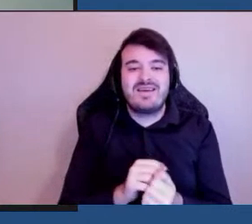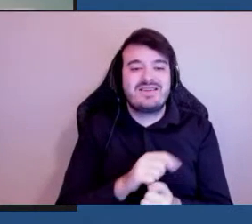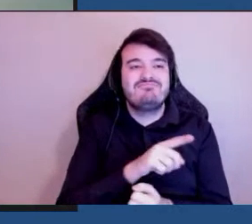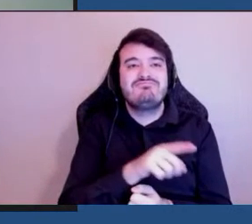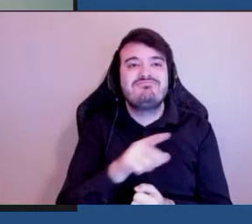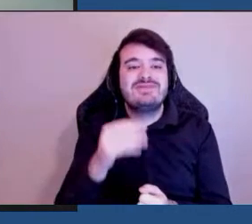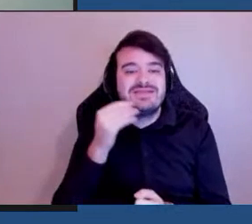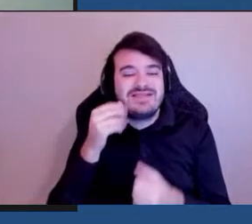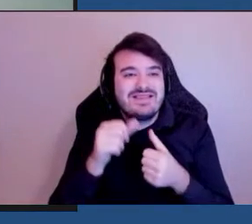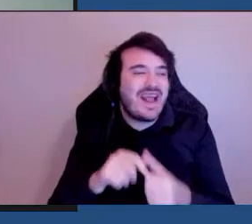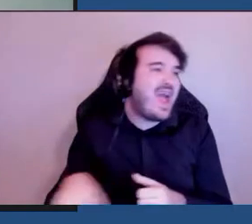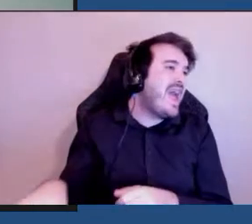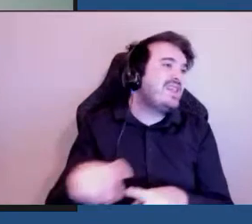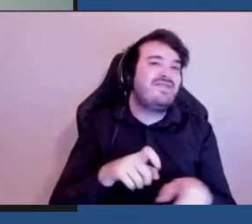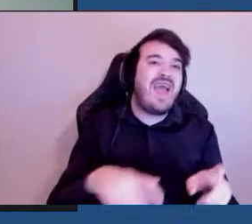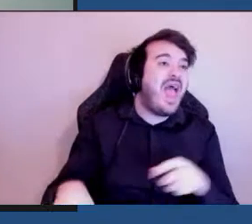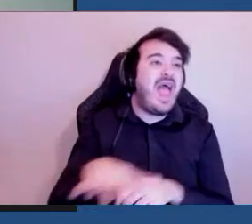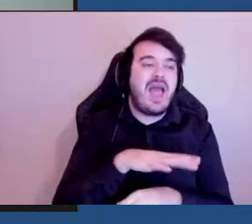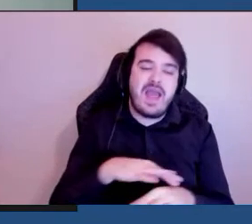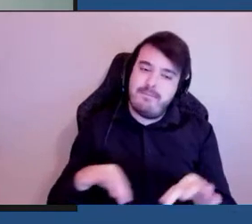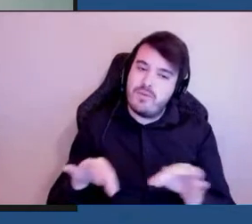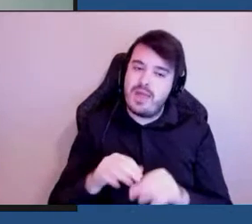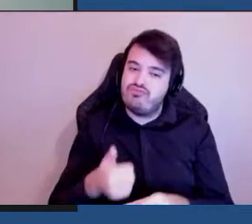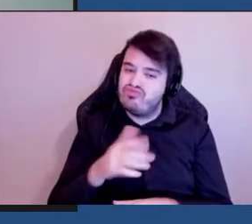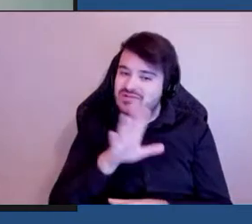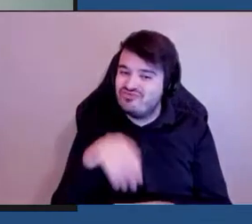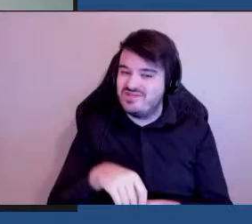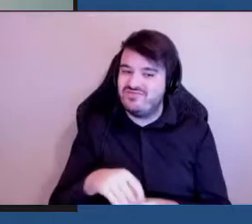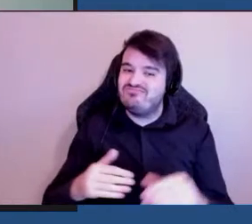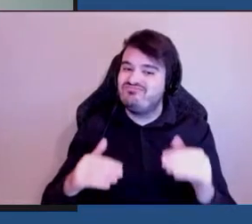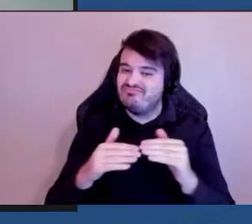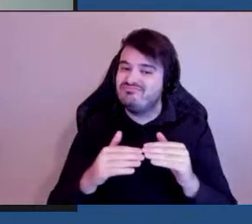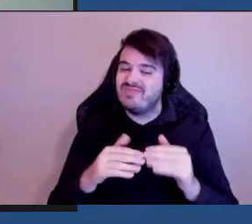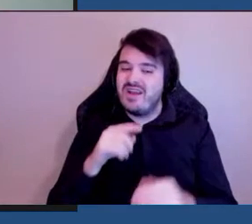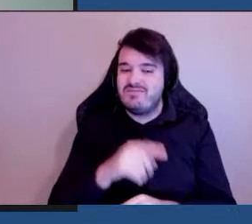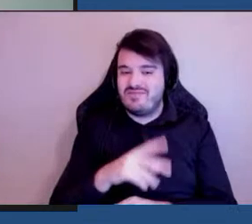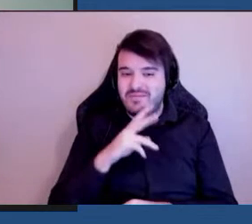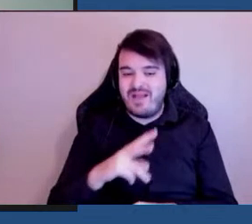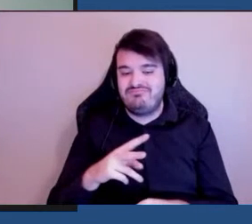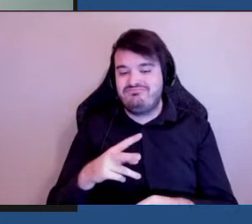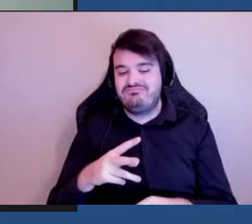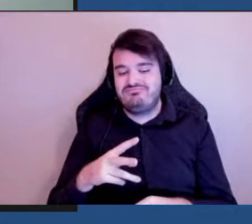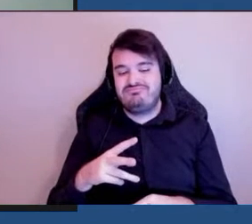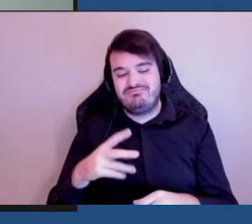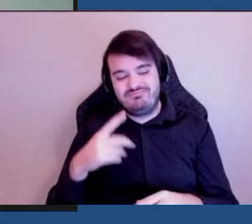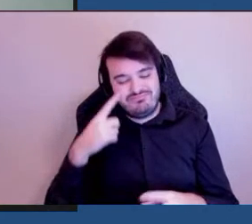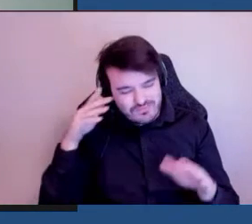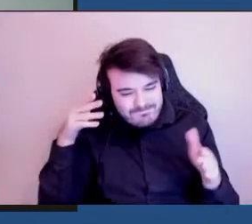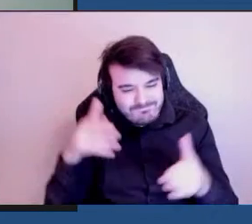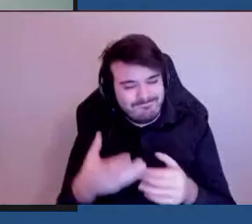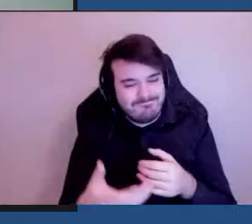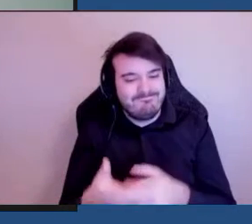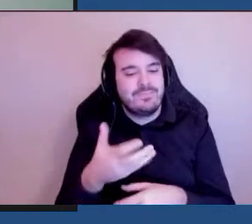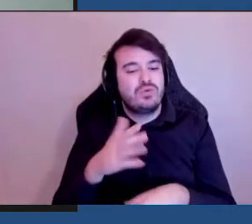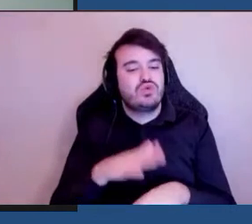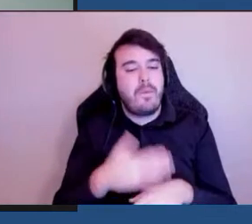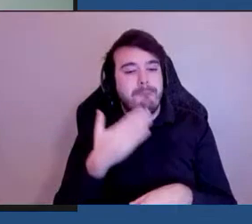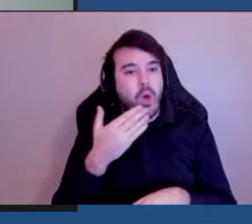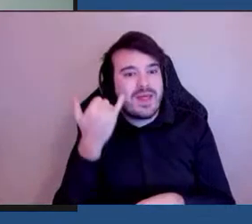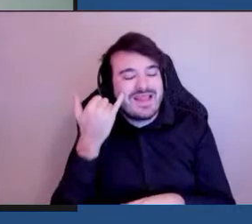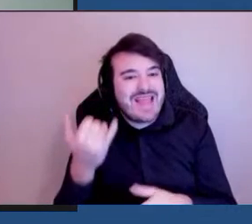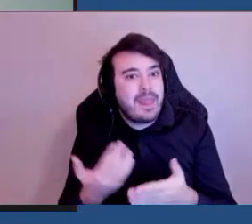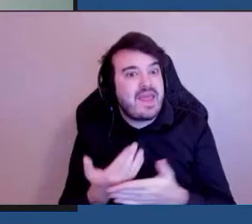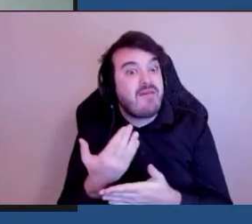résidents ça nous permet d'être plus inclusif et ça nous permet finalement de mettre l'accent sur les bonnes initiatives